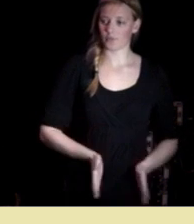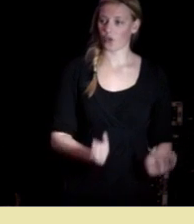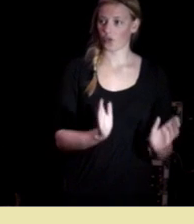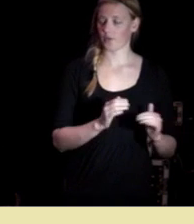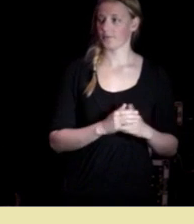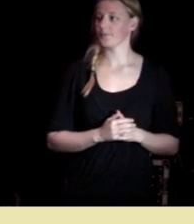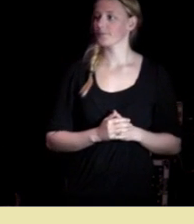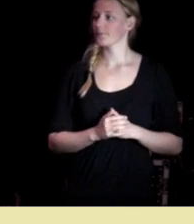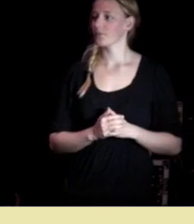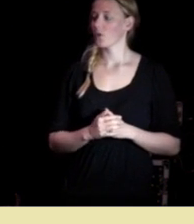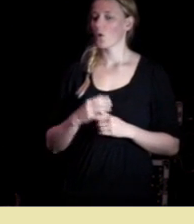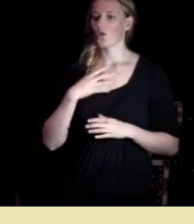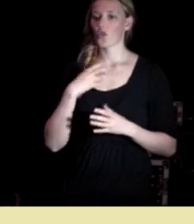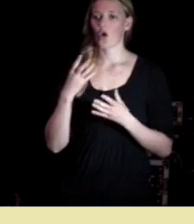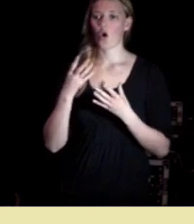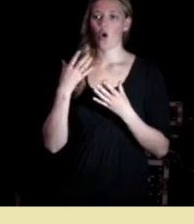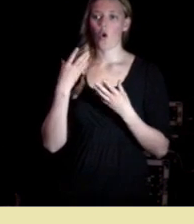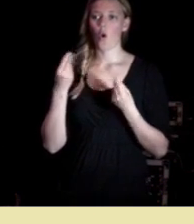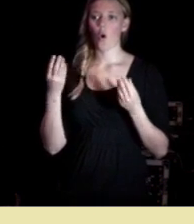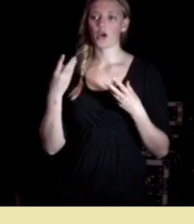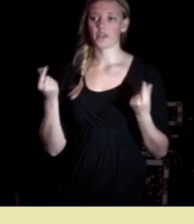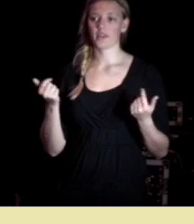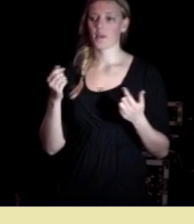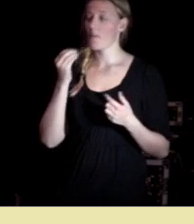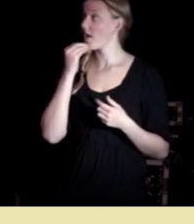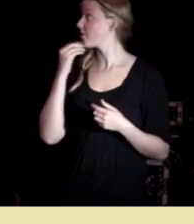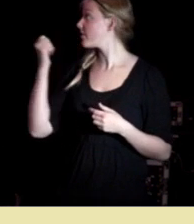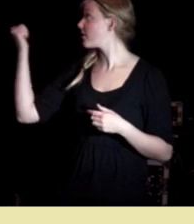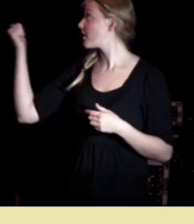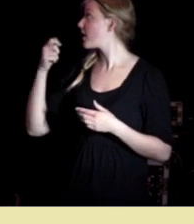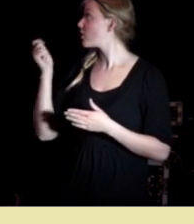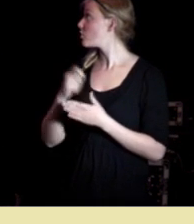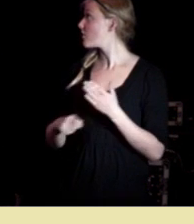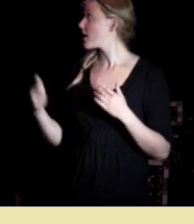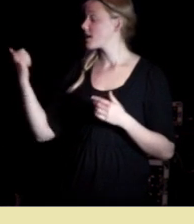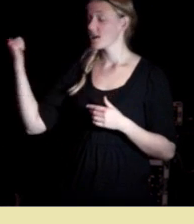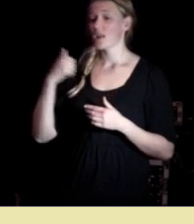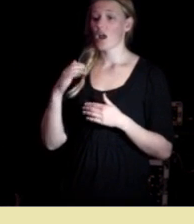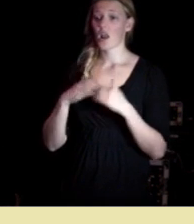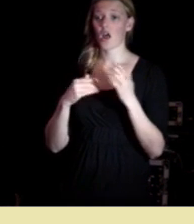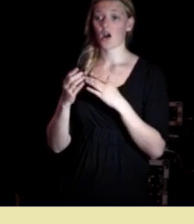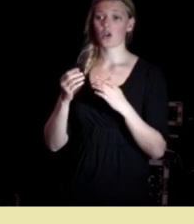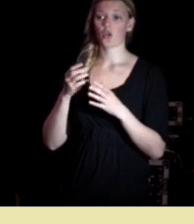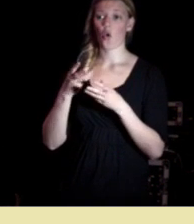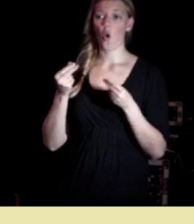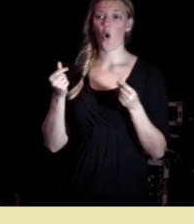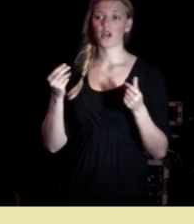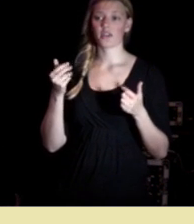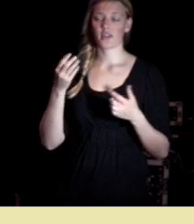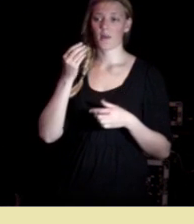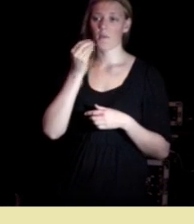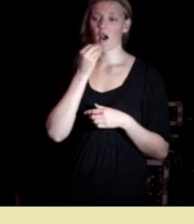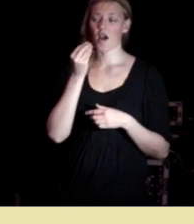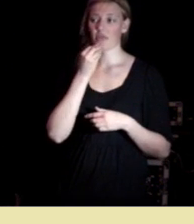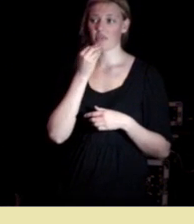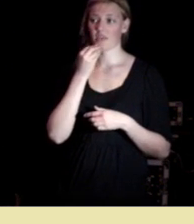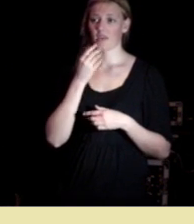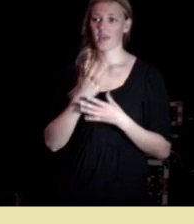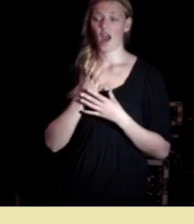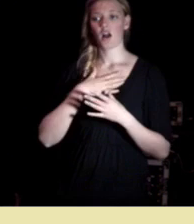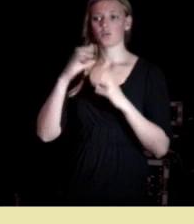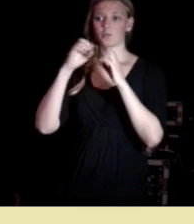og selvfølgelig den hårette maten dette er et kunstverk av en kunstner som har laget hårette mat jeg bruker som metafor